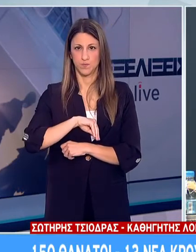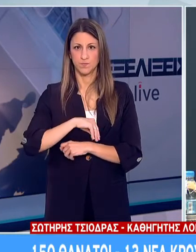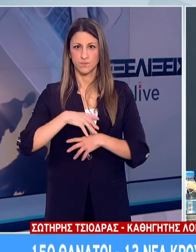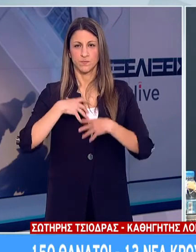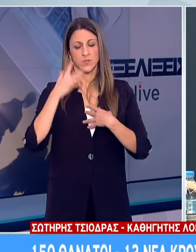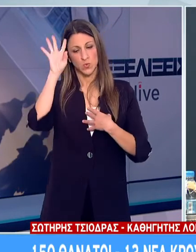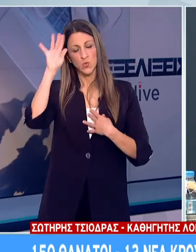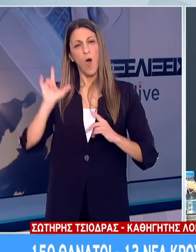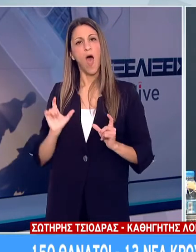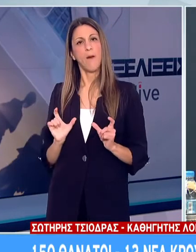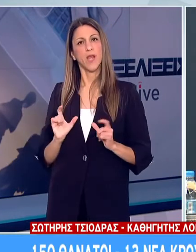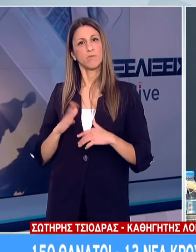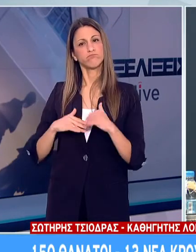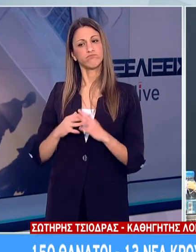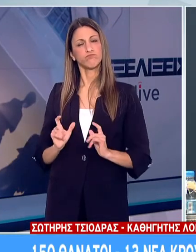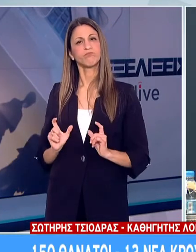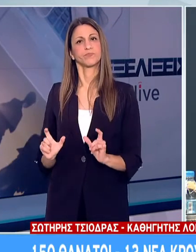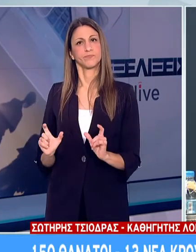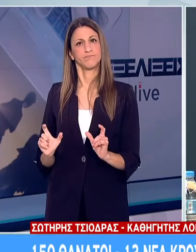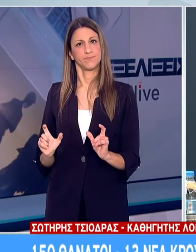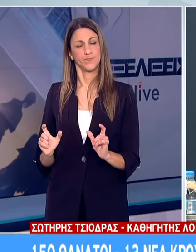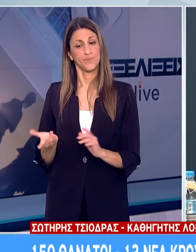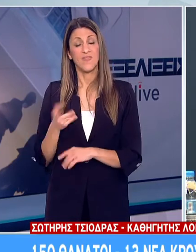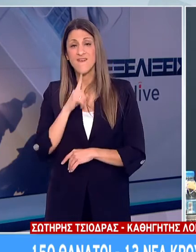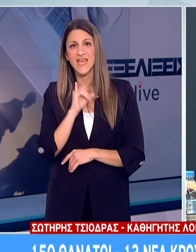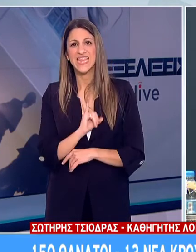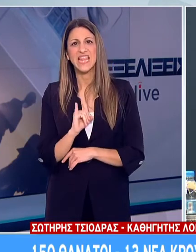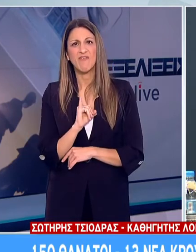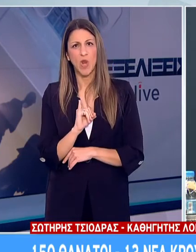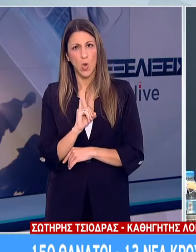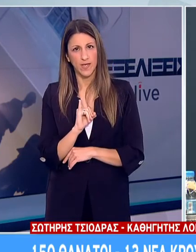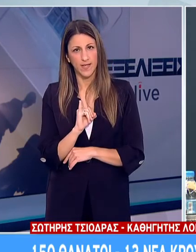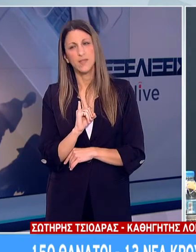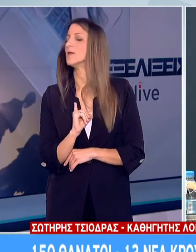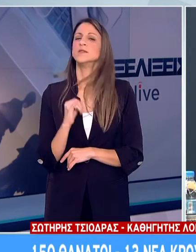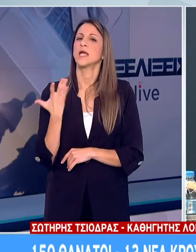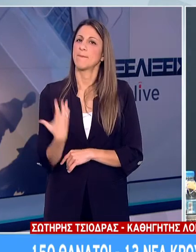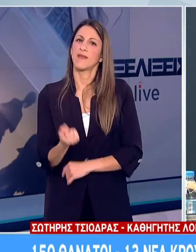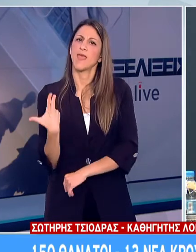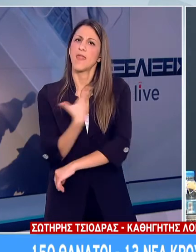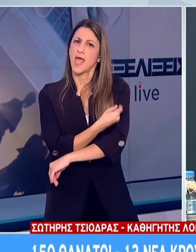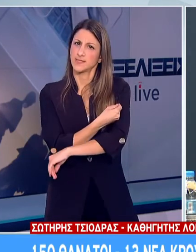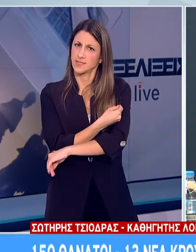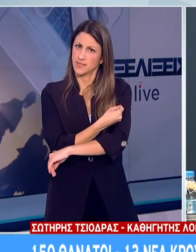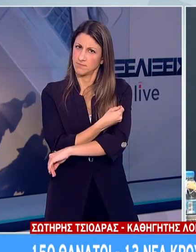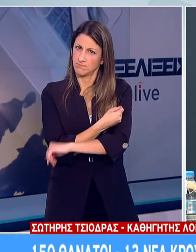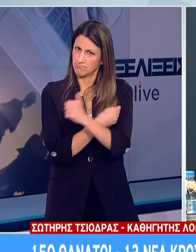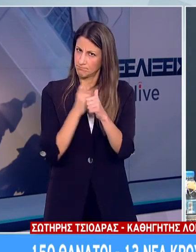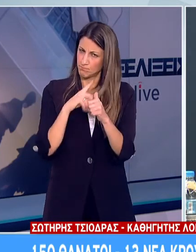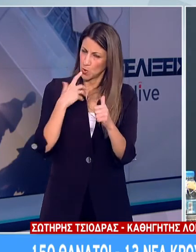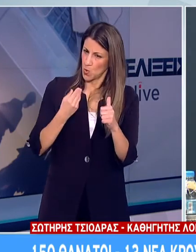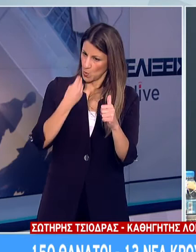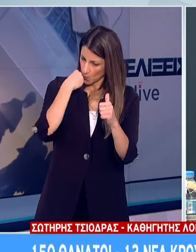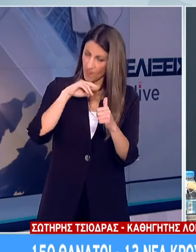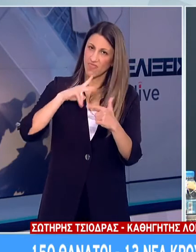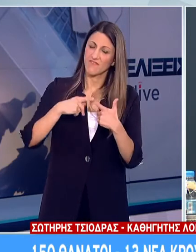στην άμυνα έναντι του ιού. Και η εντερφερόνι σε μορφή ενέσιμη χρησιμοποιείται σαν ένα από τα σκέλη θεραπείας ή μια